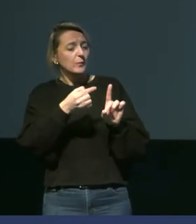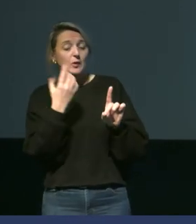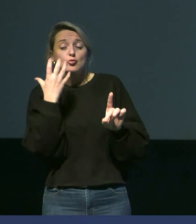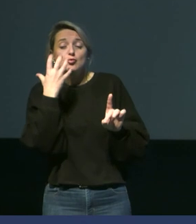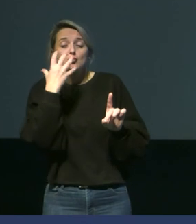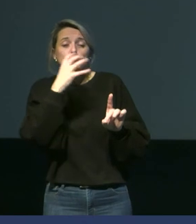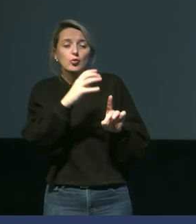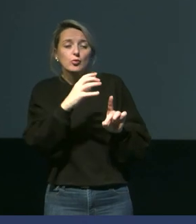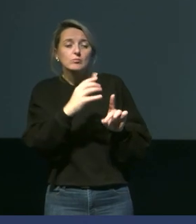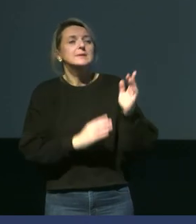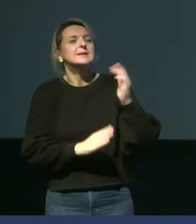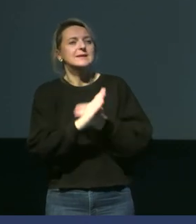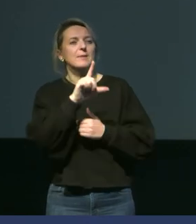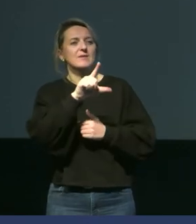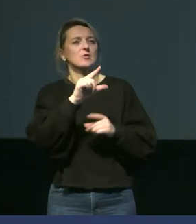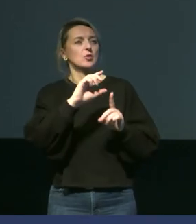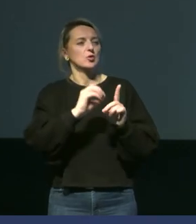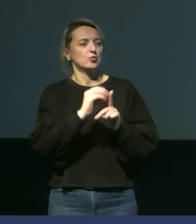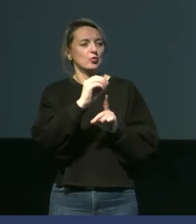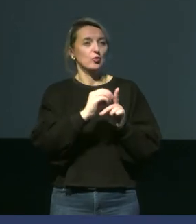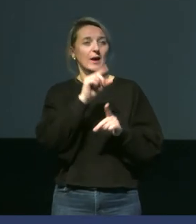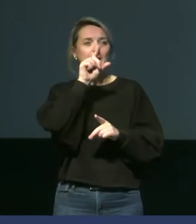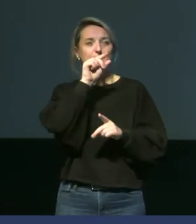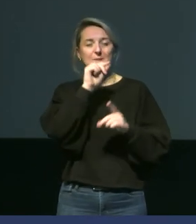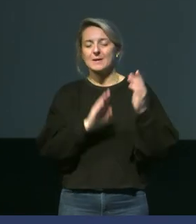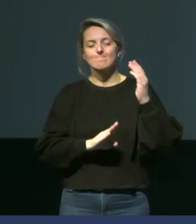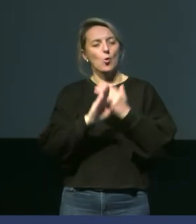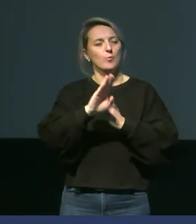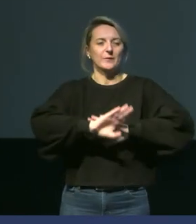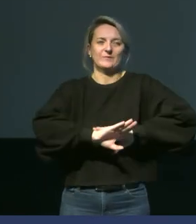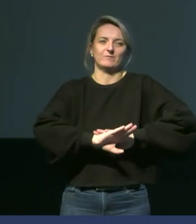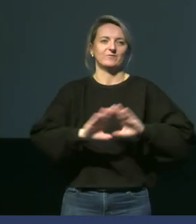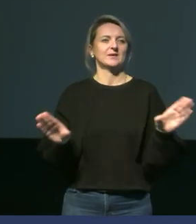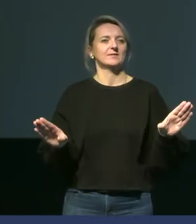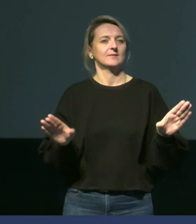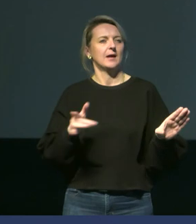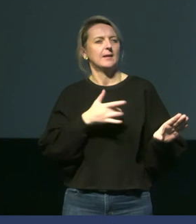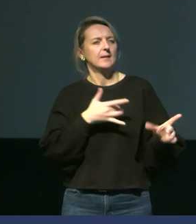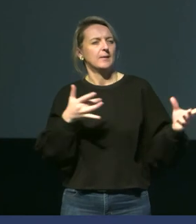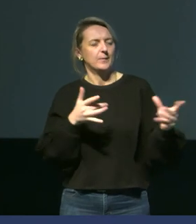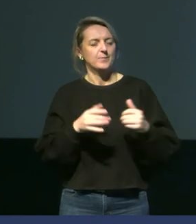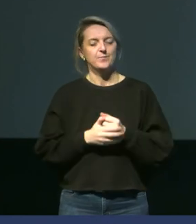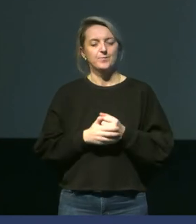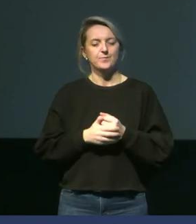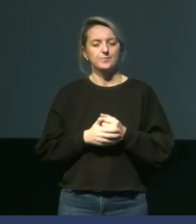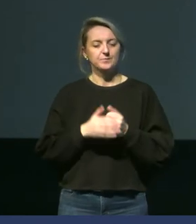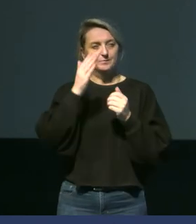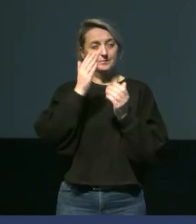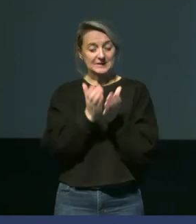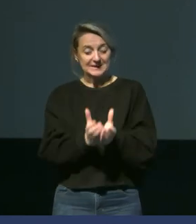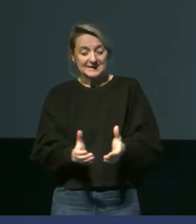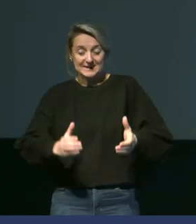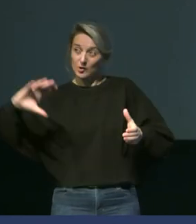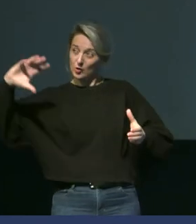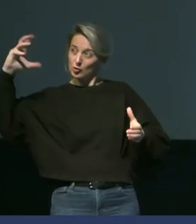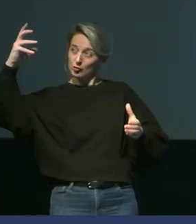que 2 degrés, la température du bec ne va plus augmenter. Ce qui est intéressant, c'est de remarquer que lorsque l a les nids au soleil, on